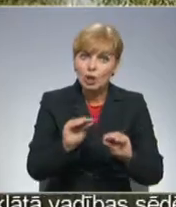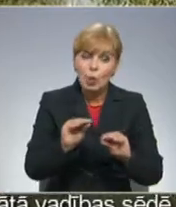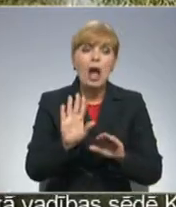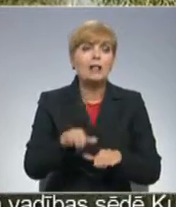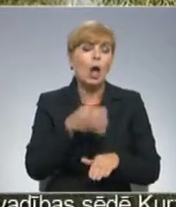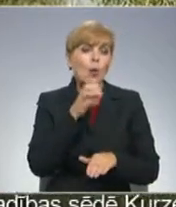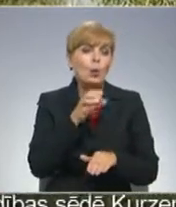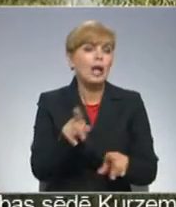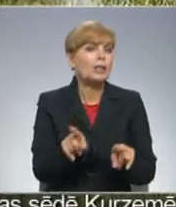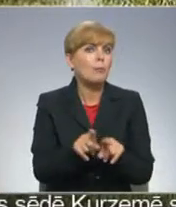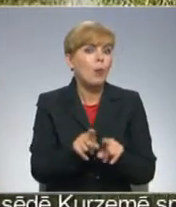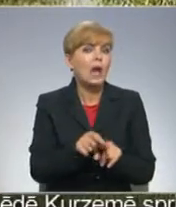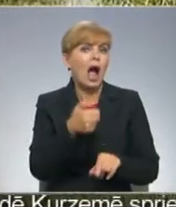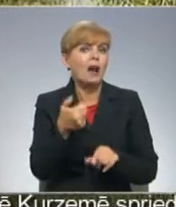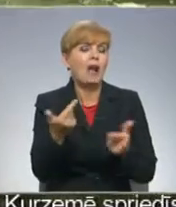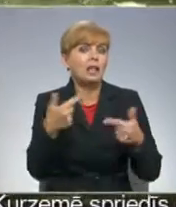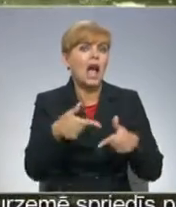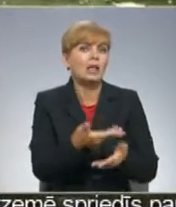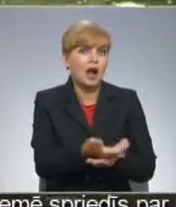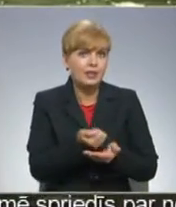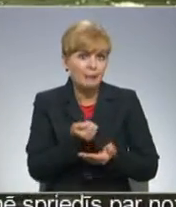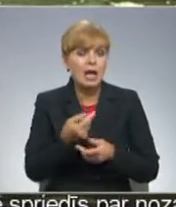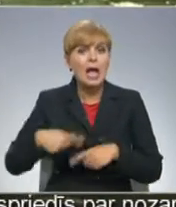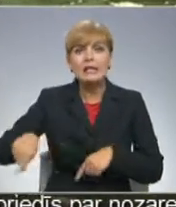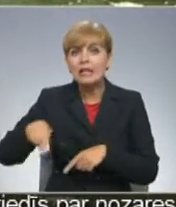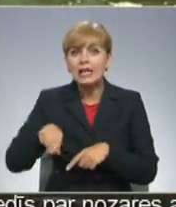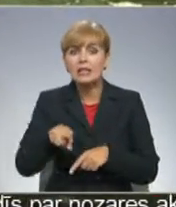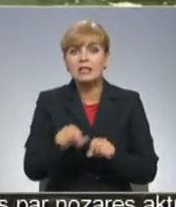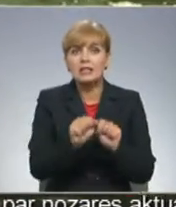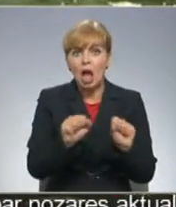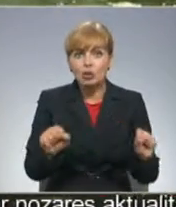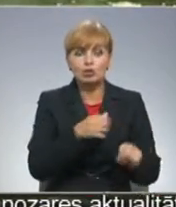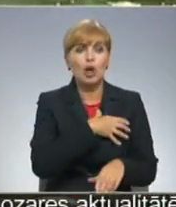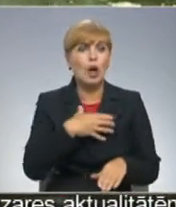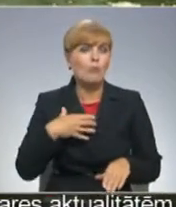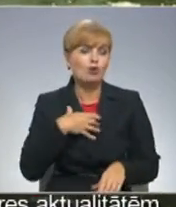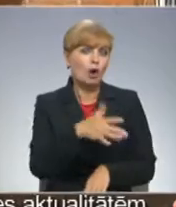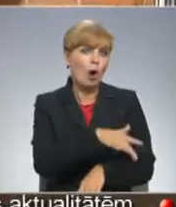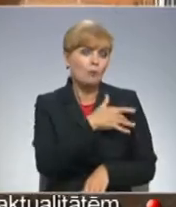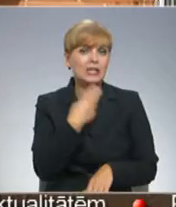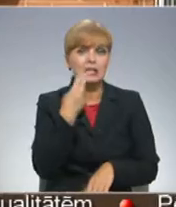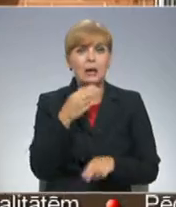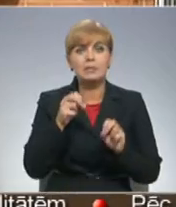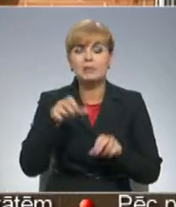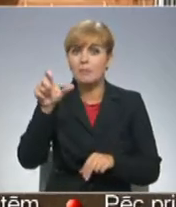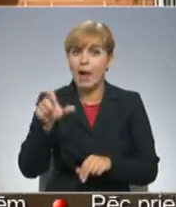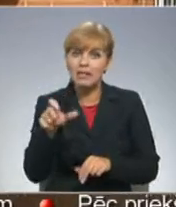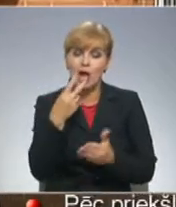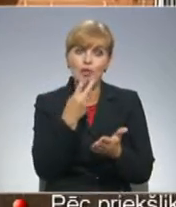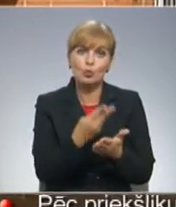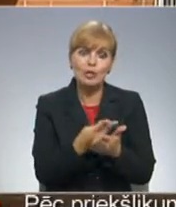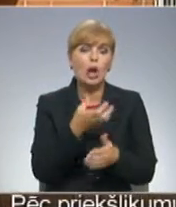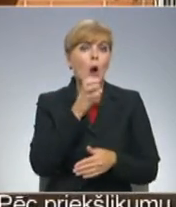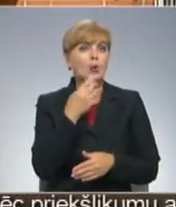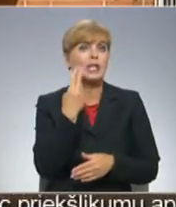ņemt ūdeni jebkurā gada laikā. Tātad šajā gadījumā dīķis to nenodrošina. Pašvaldības komunālās saimniecības speciālusas norāda. Udens